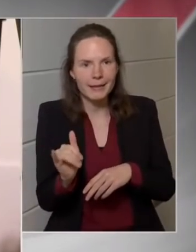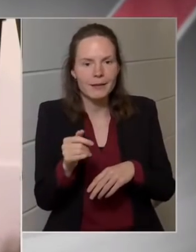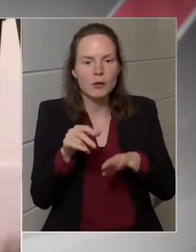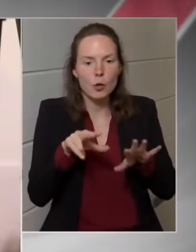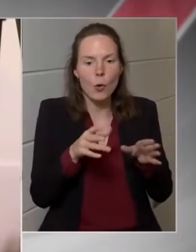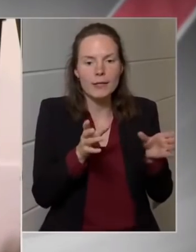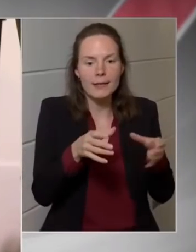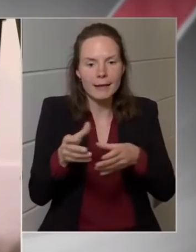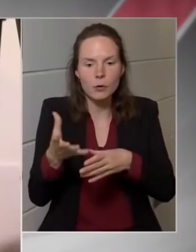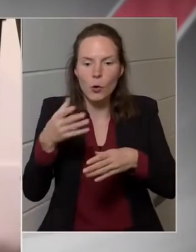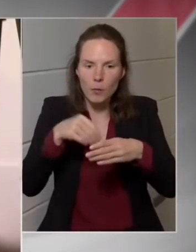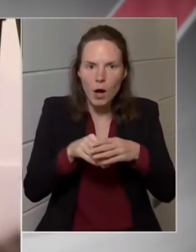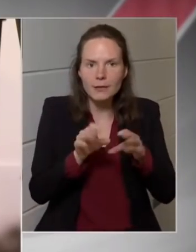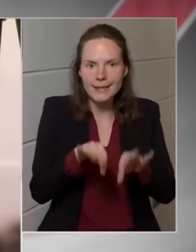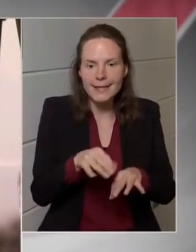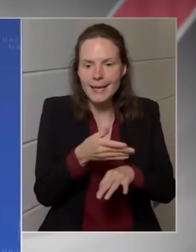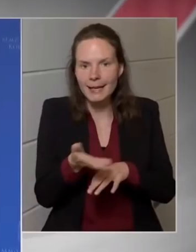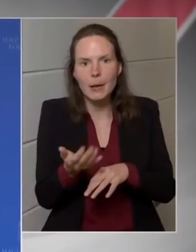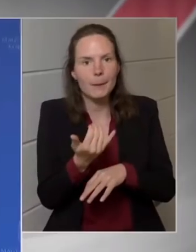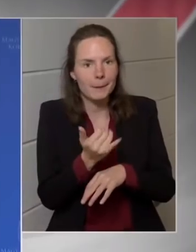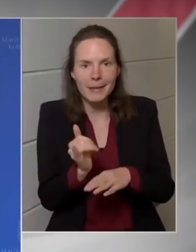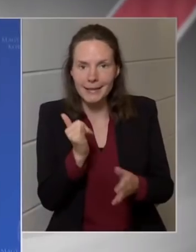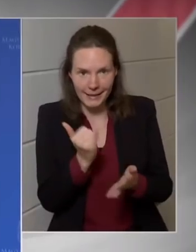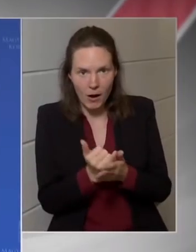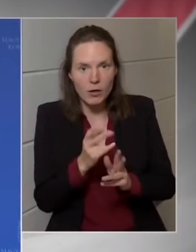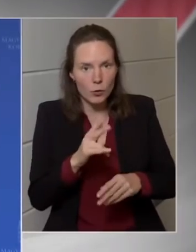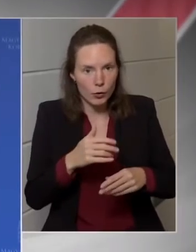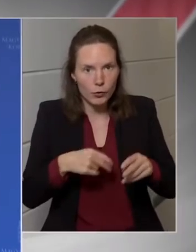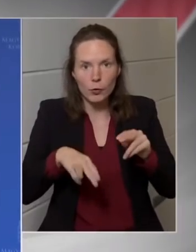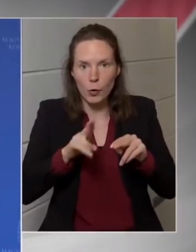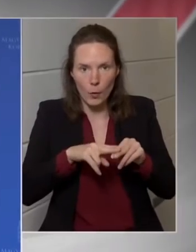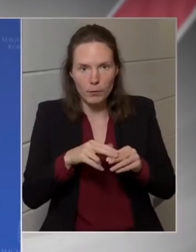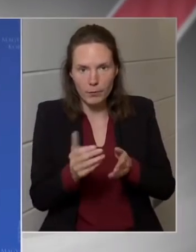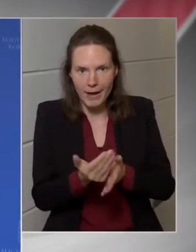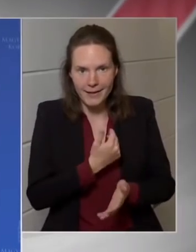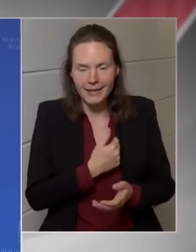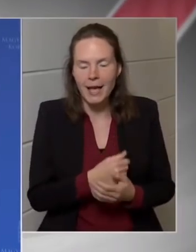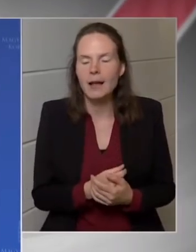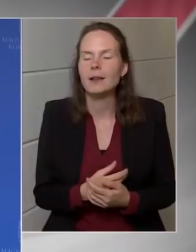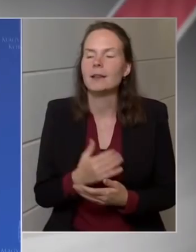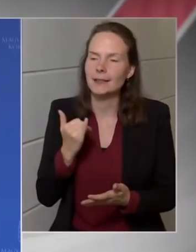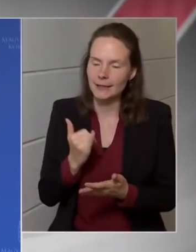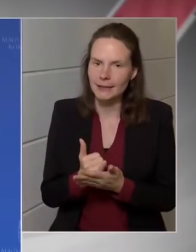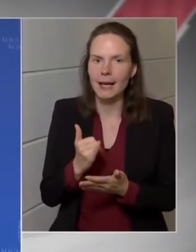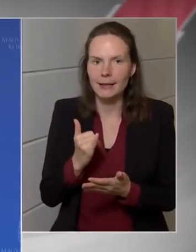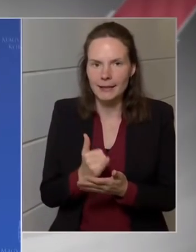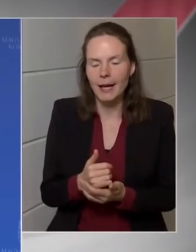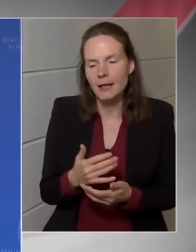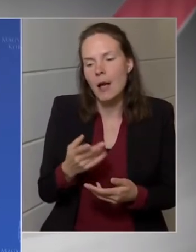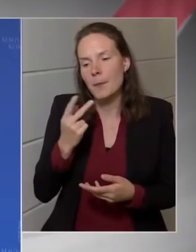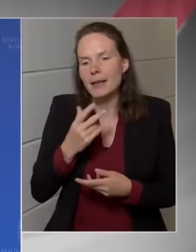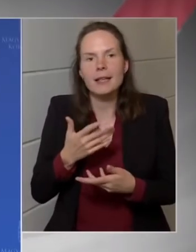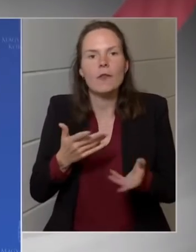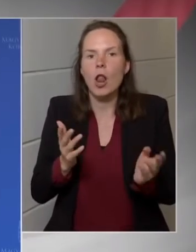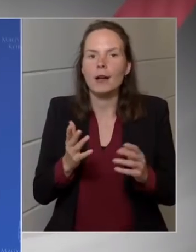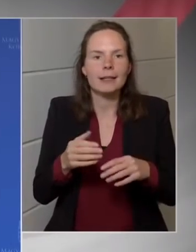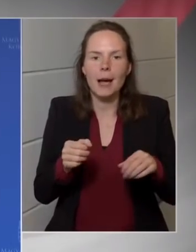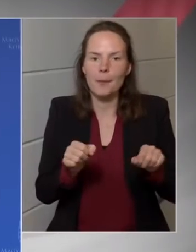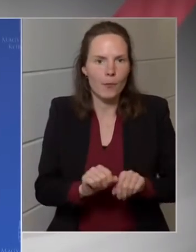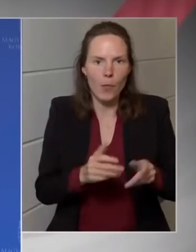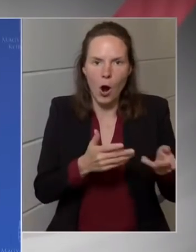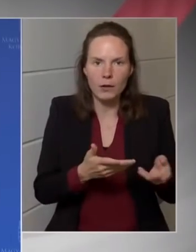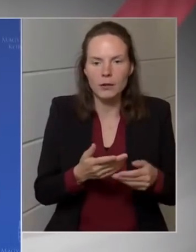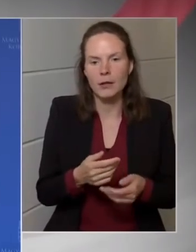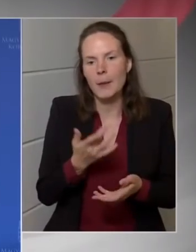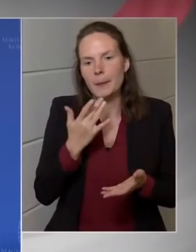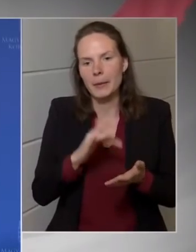igaz? Tehát, hogy magasabb a belételük, mint az elvóta? Így van, így van. Hát persze valaki nem bankként működik, tehát mondjuk egy telkó